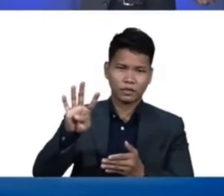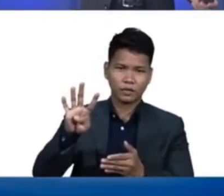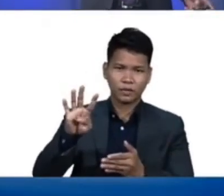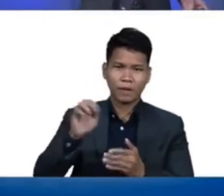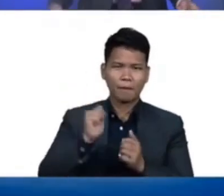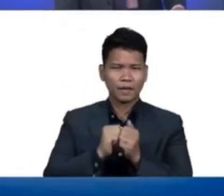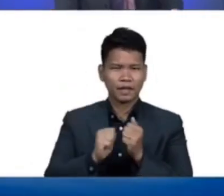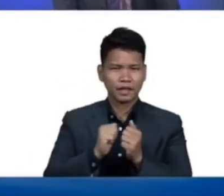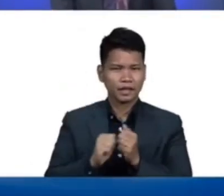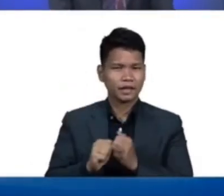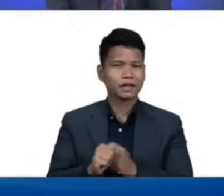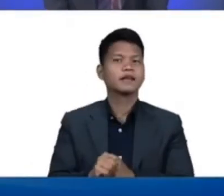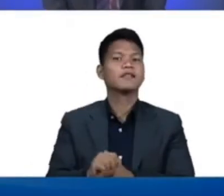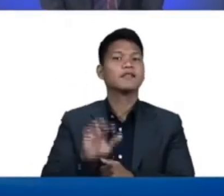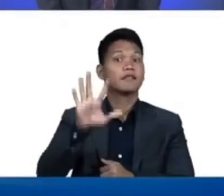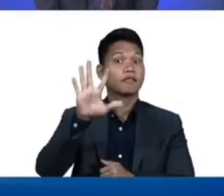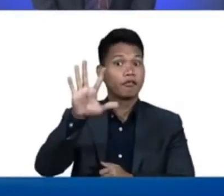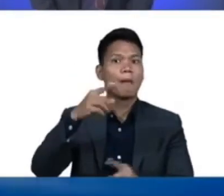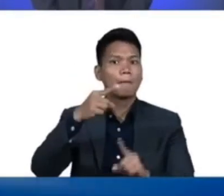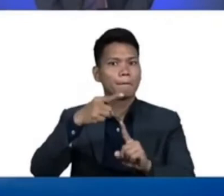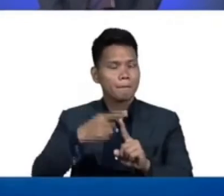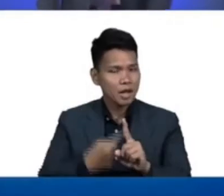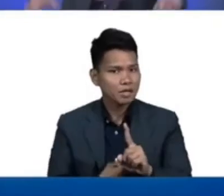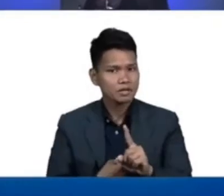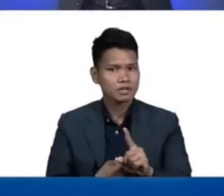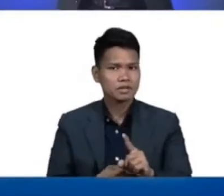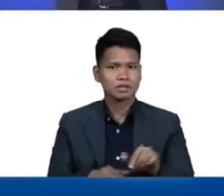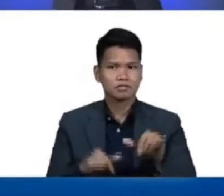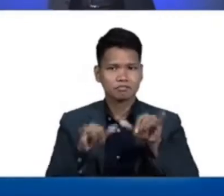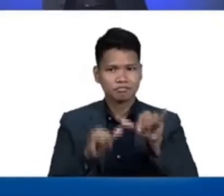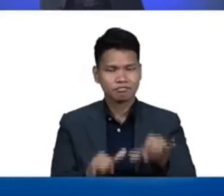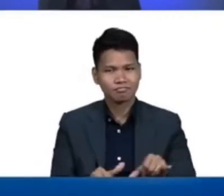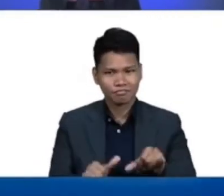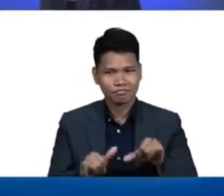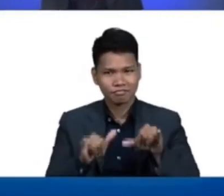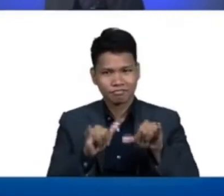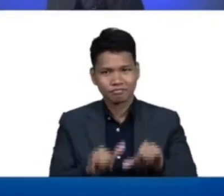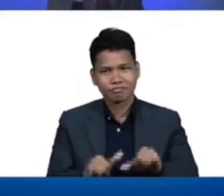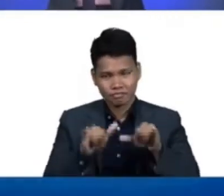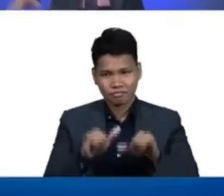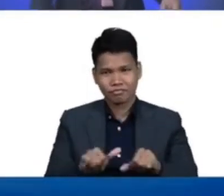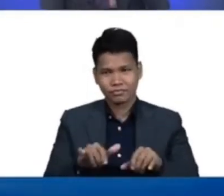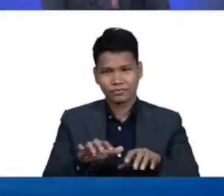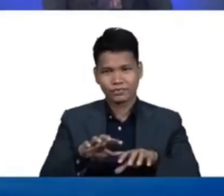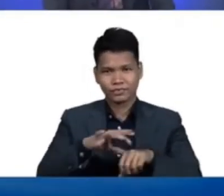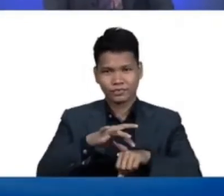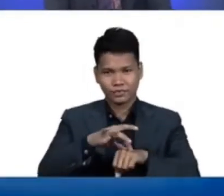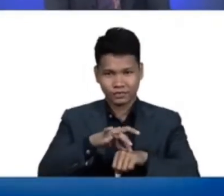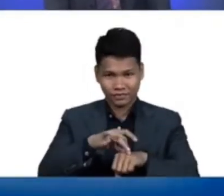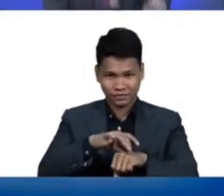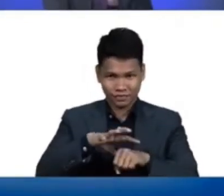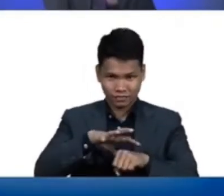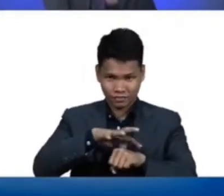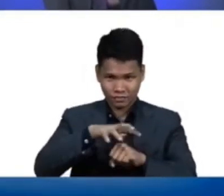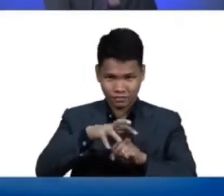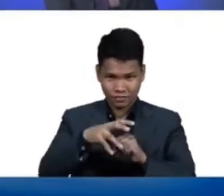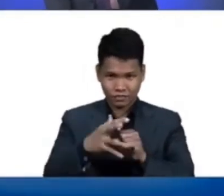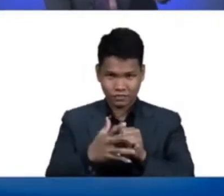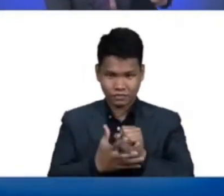limang buwan mga minamahal na mga kaibigan na ang lupa ay nasa ilalim ng tubig